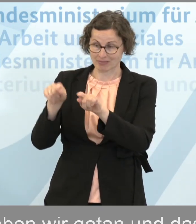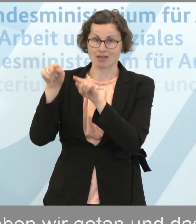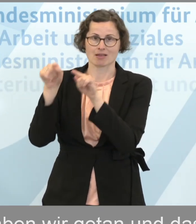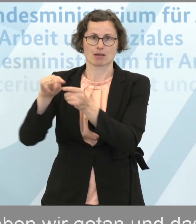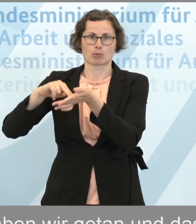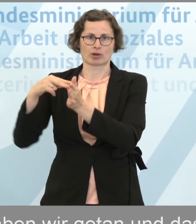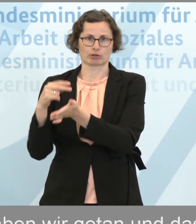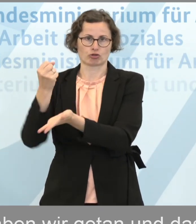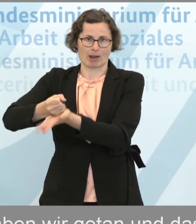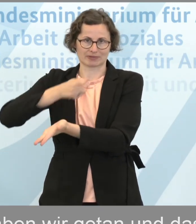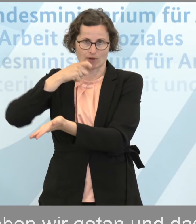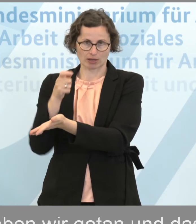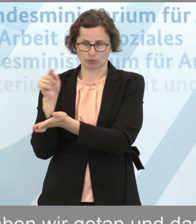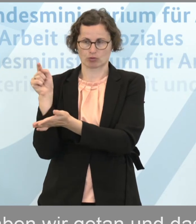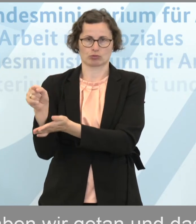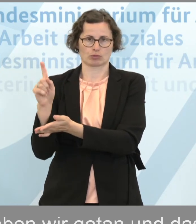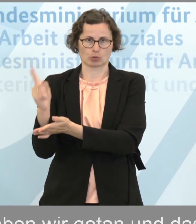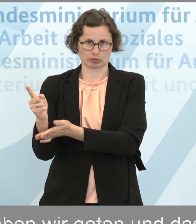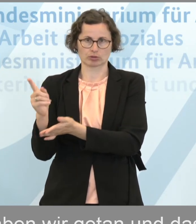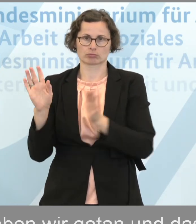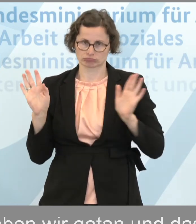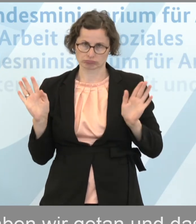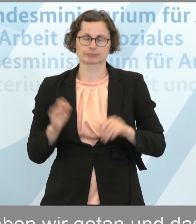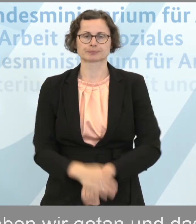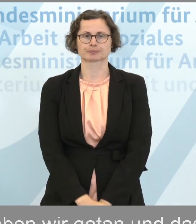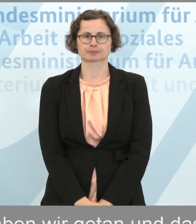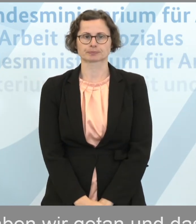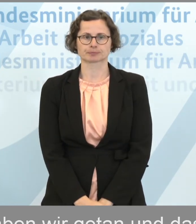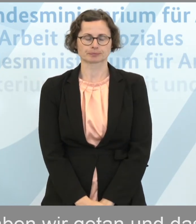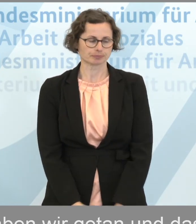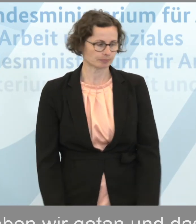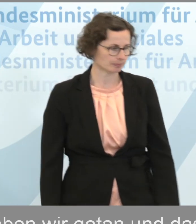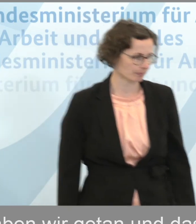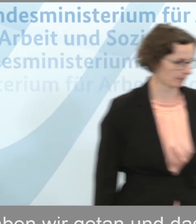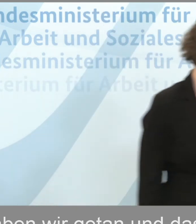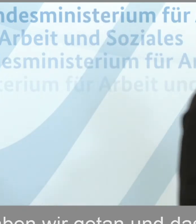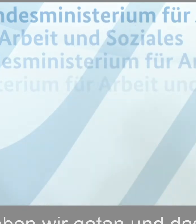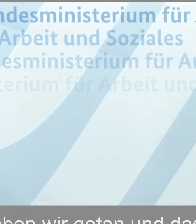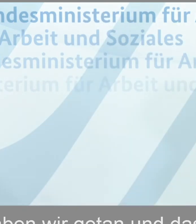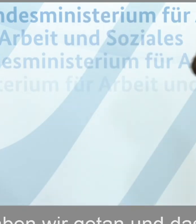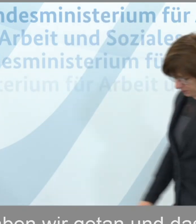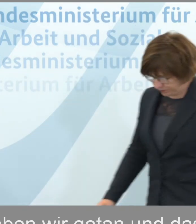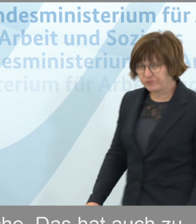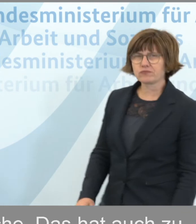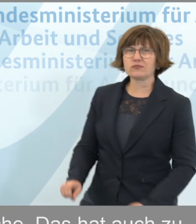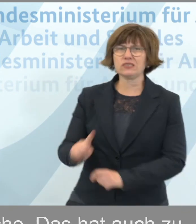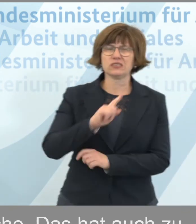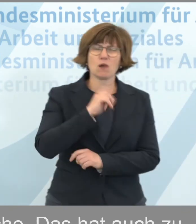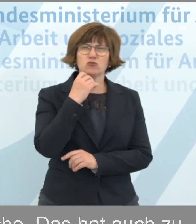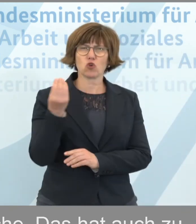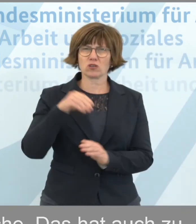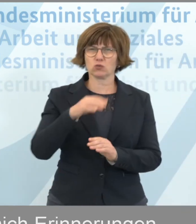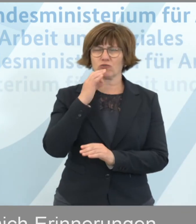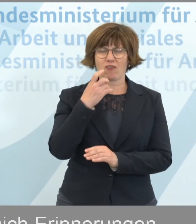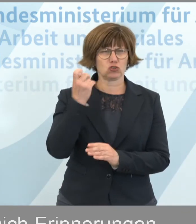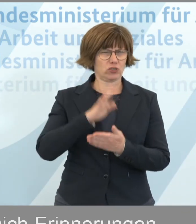Amtsverantwortung haben, im Sinne von Verhältnismäßigkeit. Herr Hansen, bitte. Wenn Sie glauben, ob ich Sie gerne so einfach